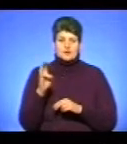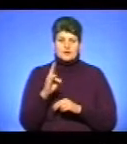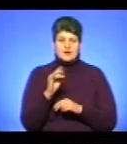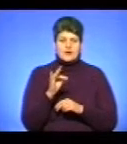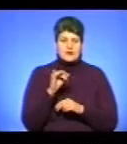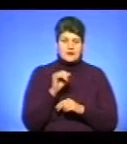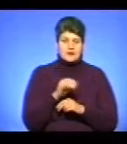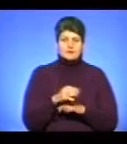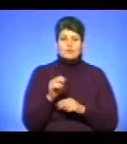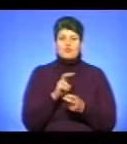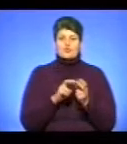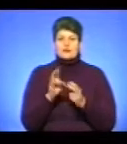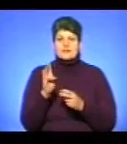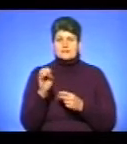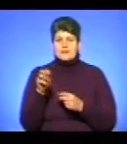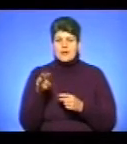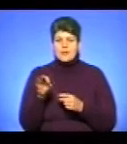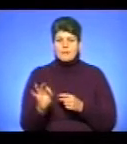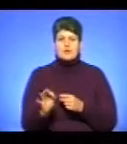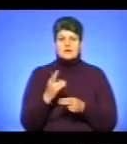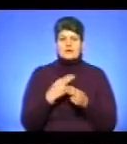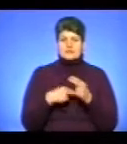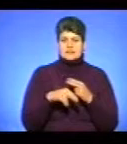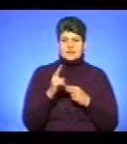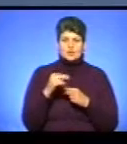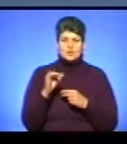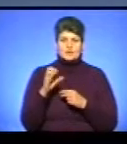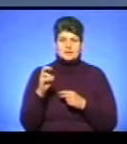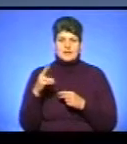пошуках «Немо», «Цирк», «Дю Солей», «Казковий світ».